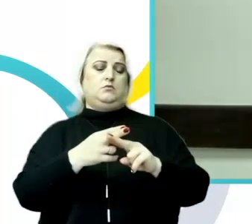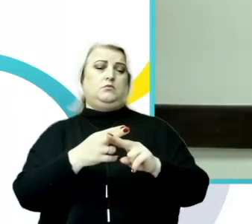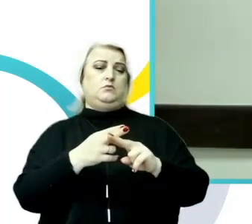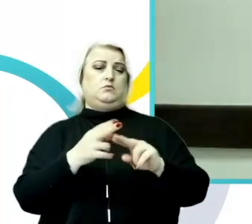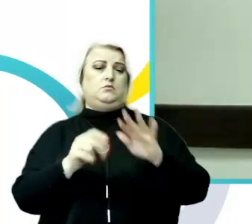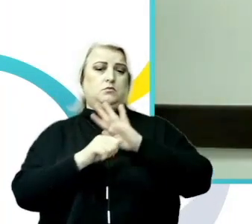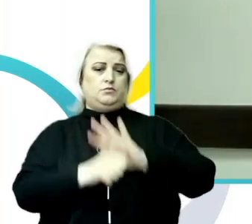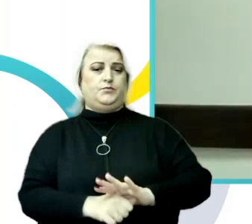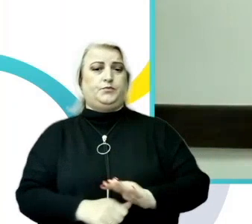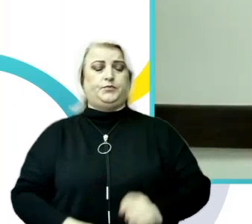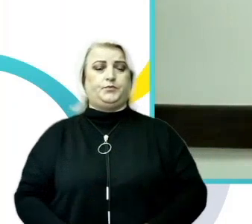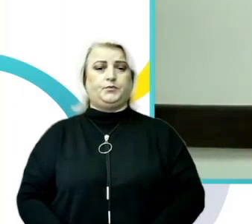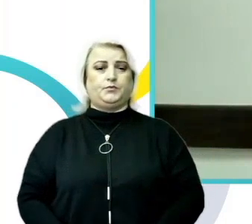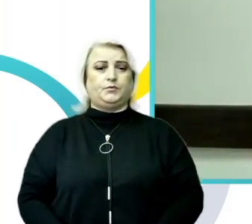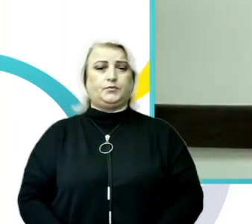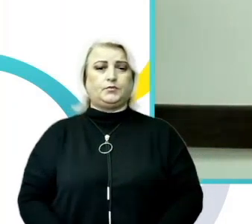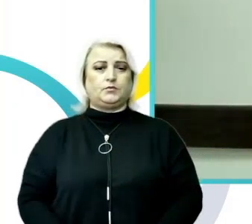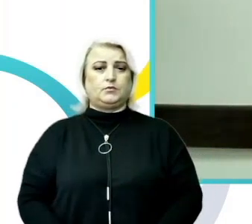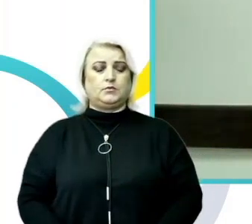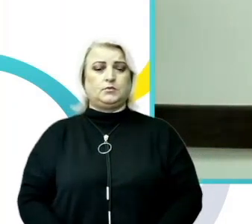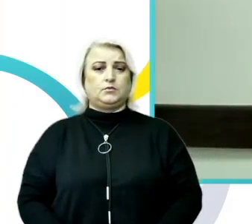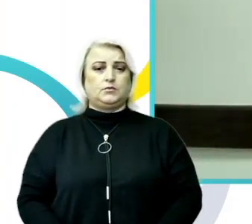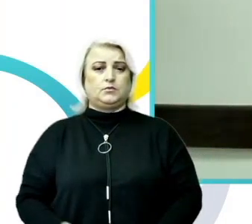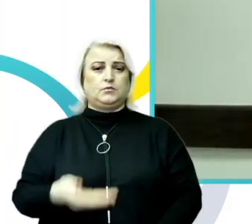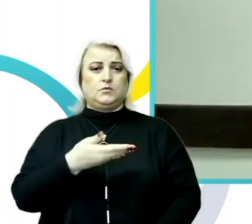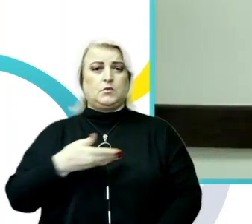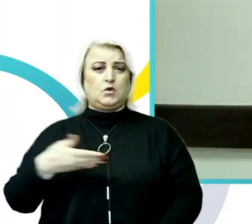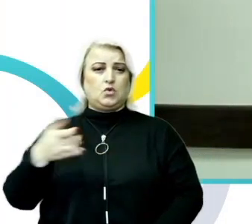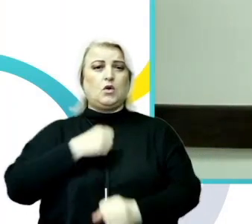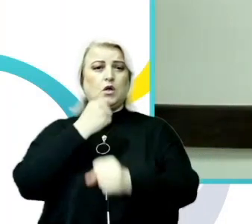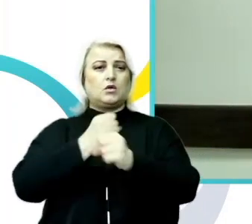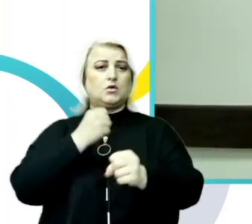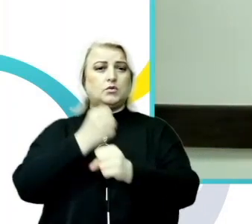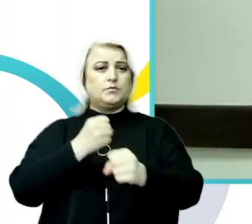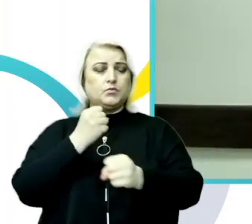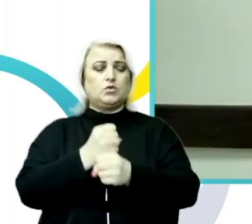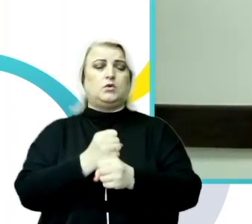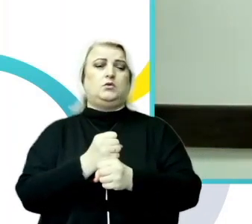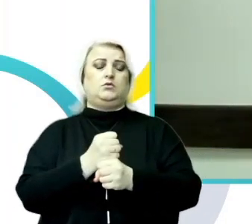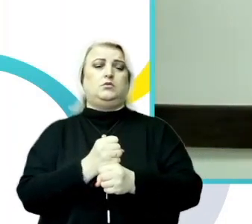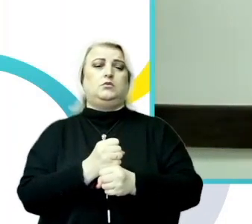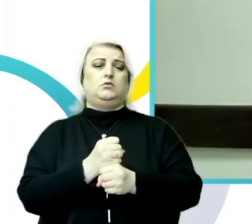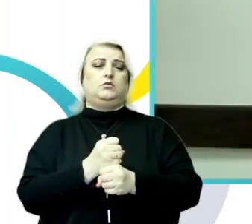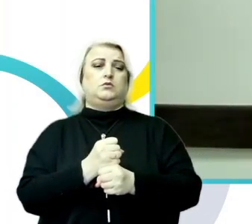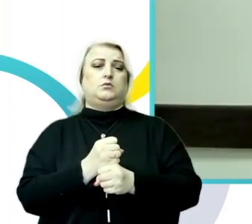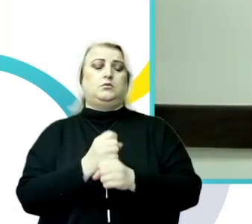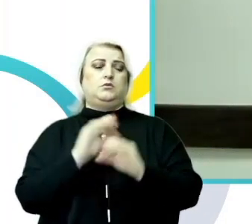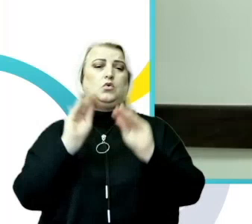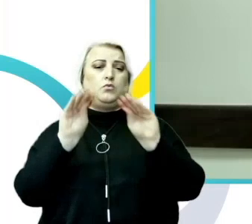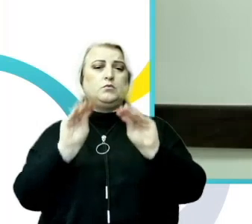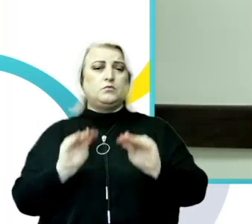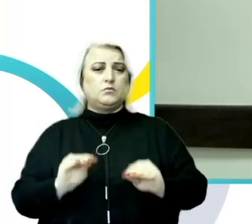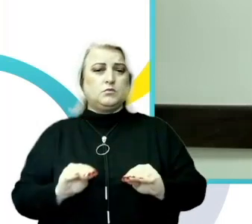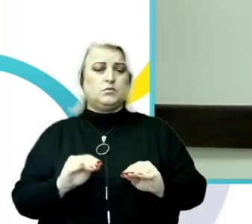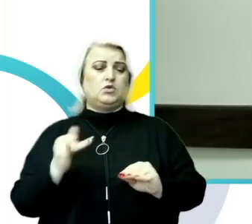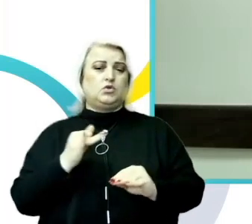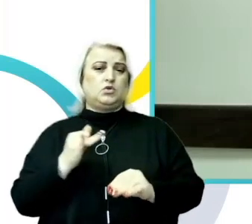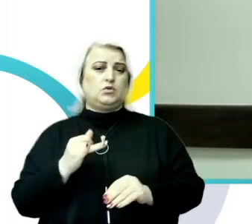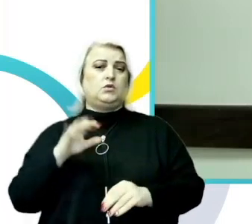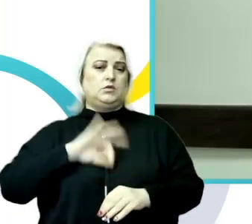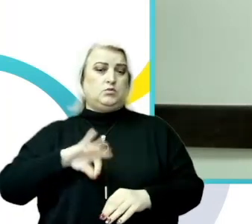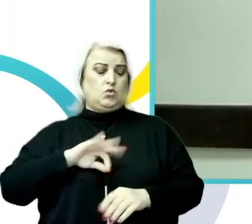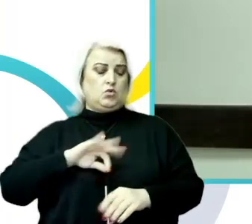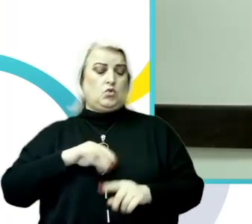fenomenului hărțuierii sexuale. Noi am elaborat în cadrul acestui proiect o metodologie și am aplicat această